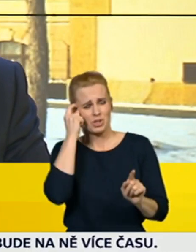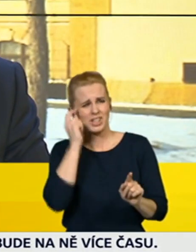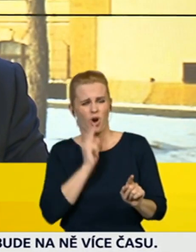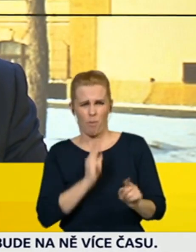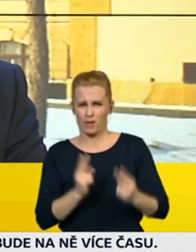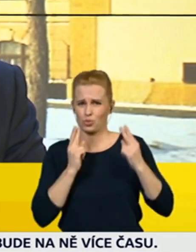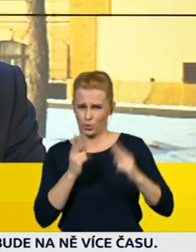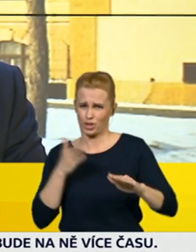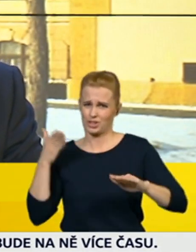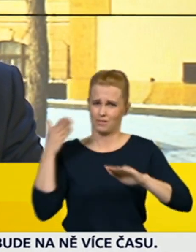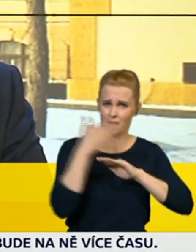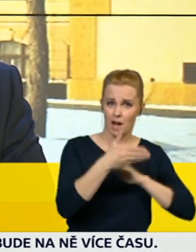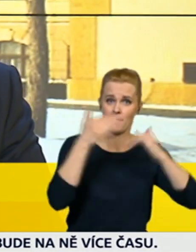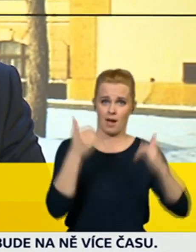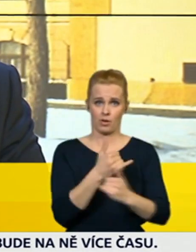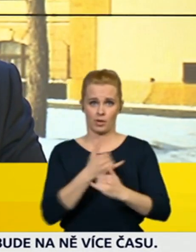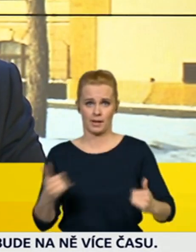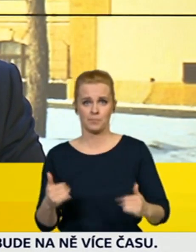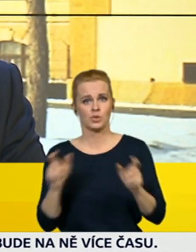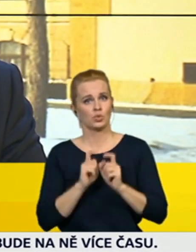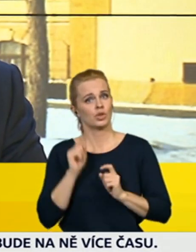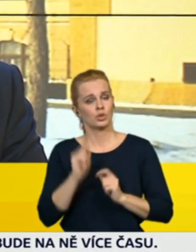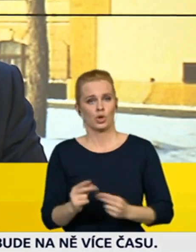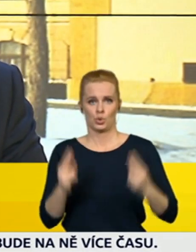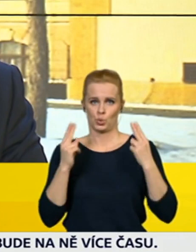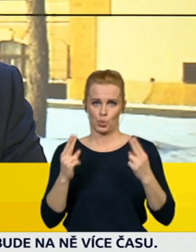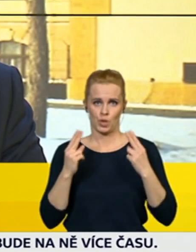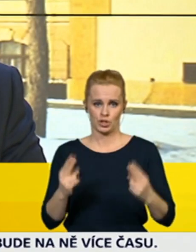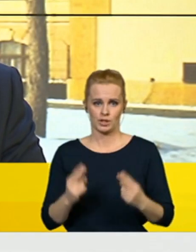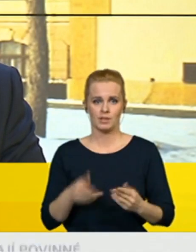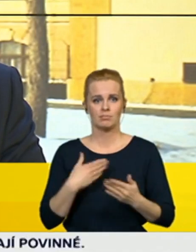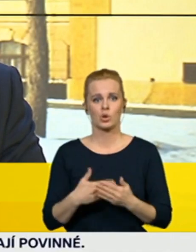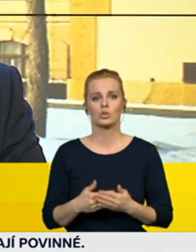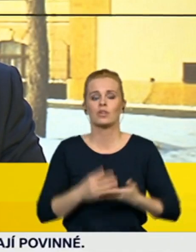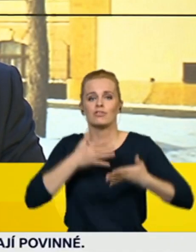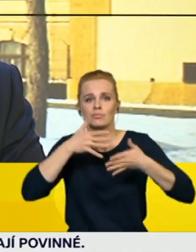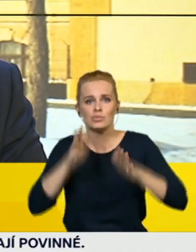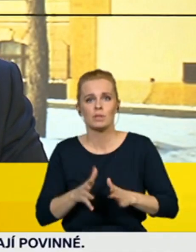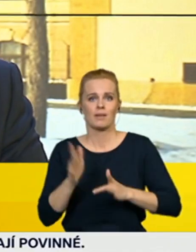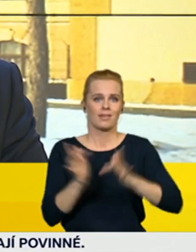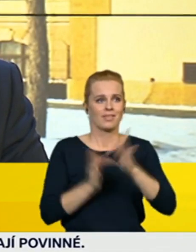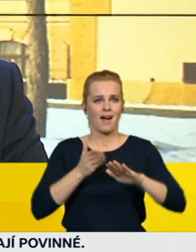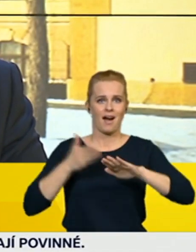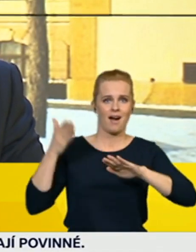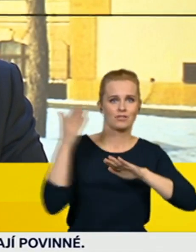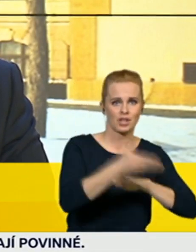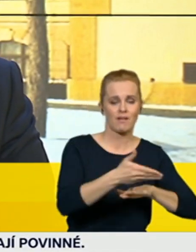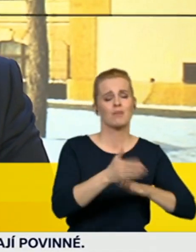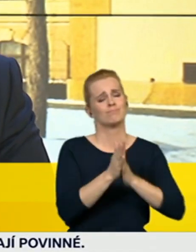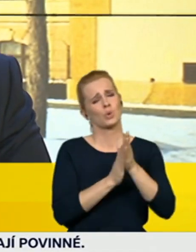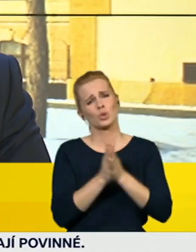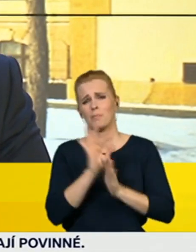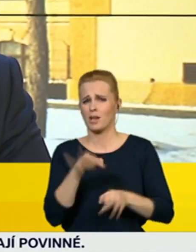nebo návštěvu v těch širších rodinách a když už tedy tak, aby při těch návštěvách nosili respirátory.